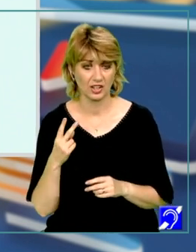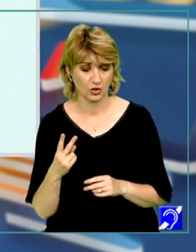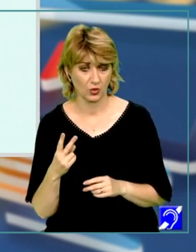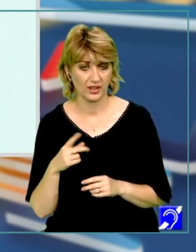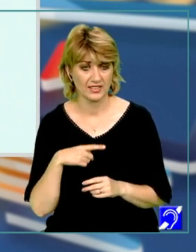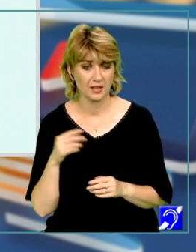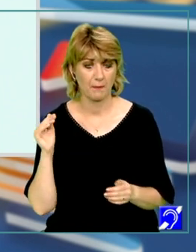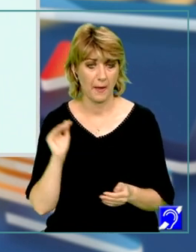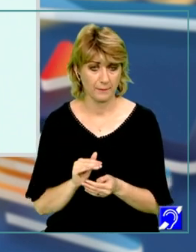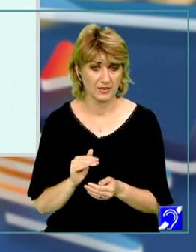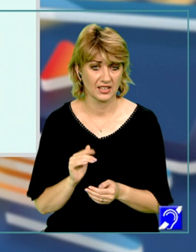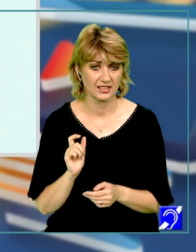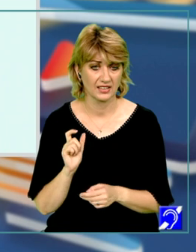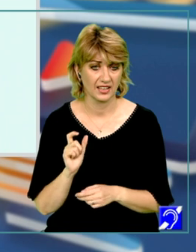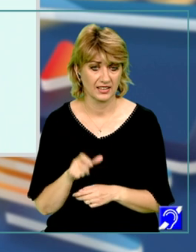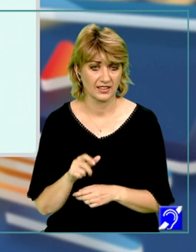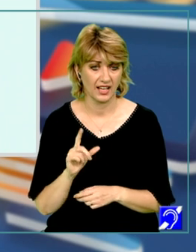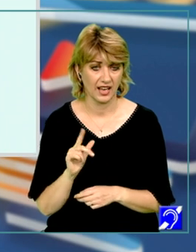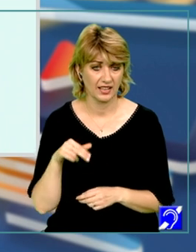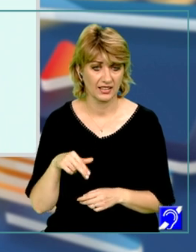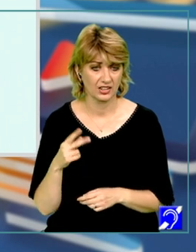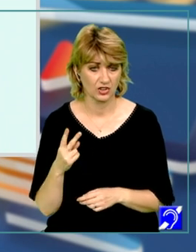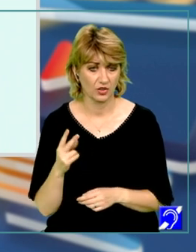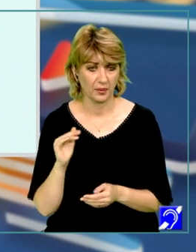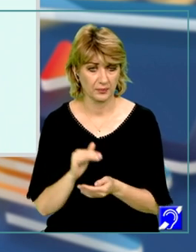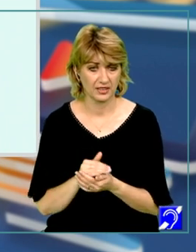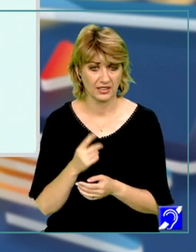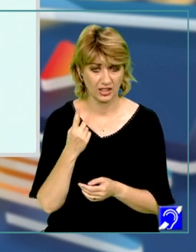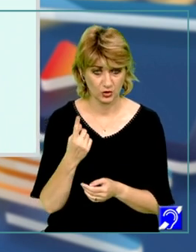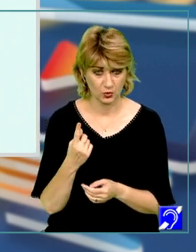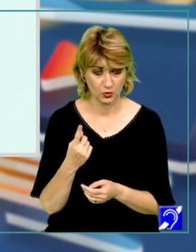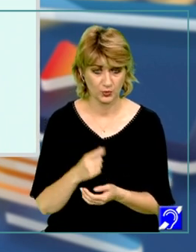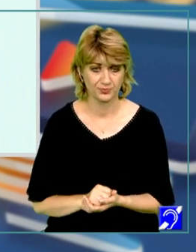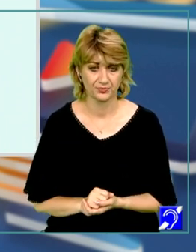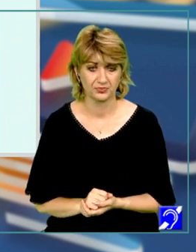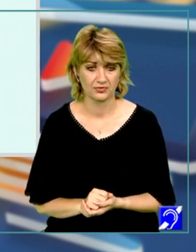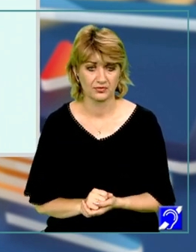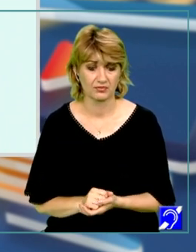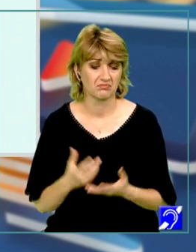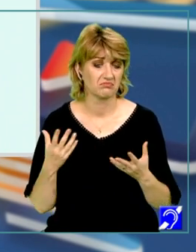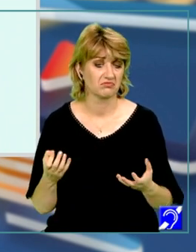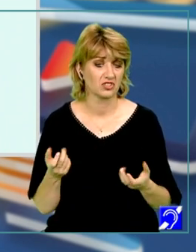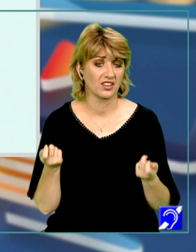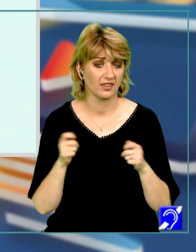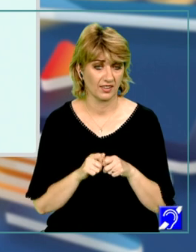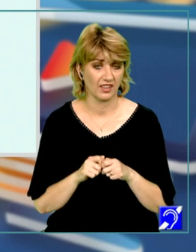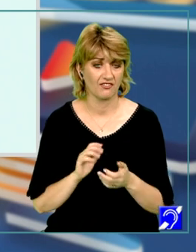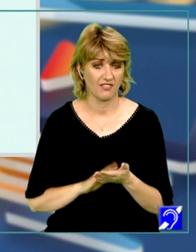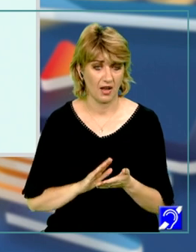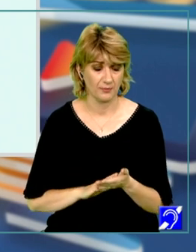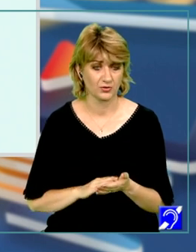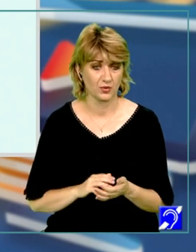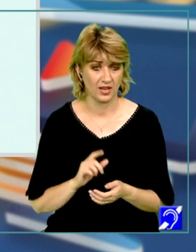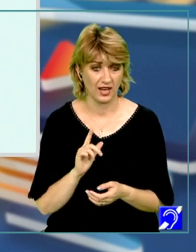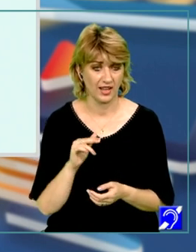este mai mic, deci ln de 2 este mai mic decât 1, ceea ce încheie faptul că 3 pe 2 plus